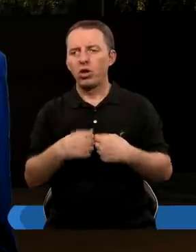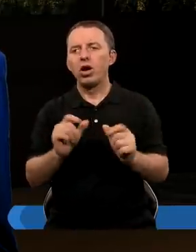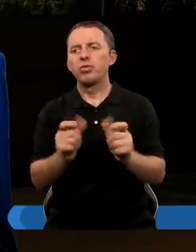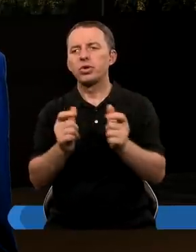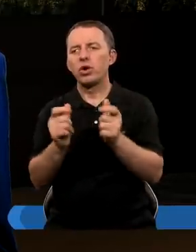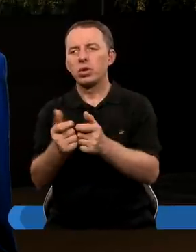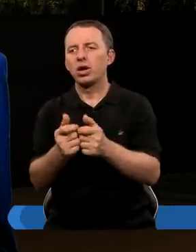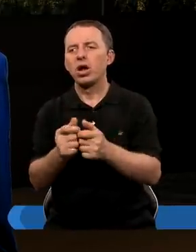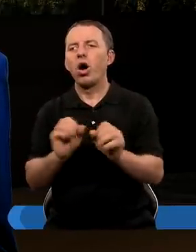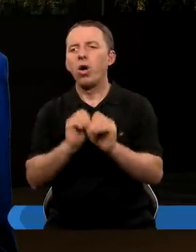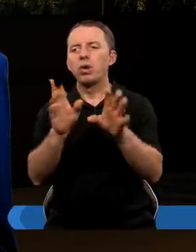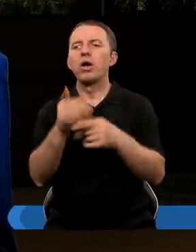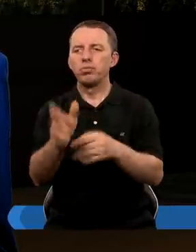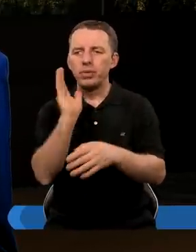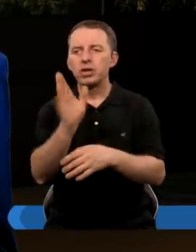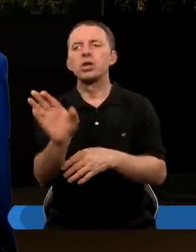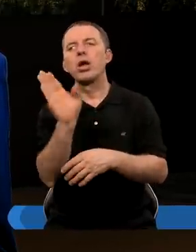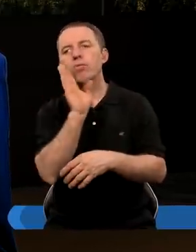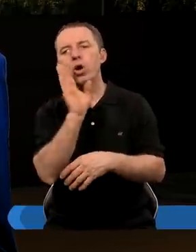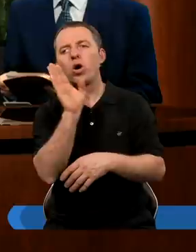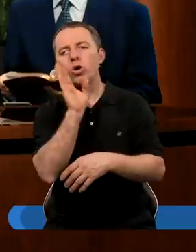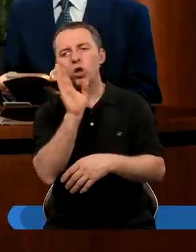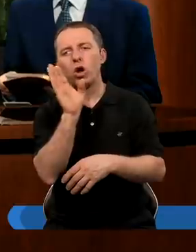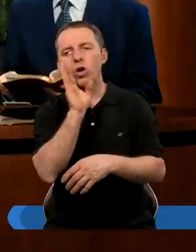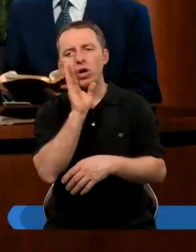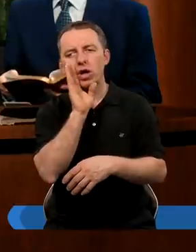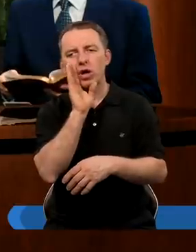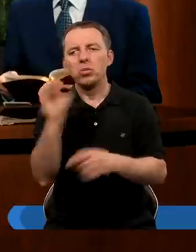że w przypadku wydarzeń z Apokalipsy będzie podobnie. A kwestia czci?